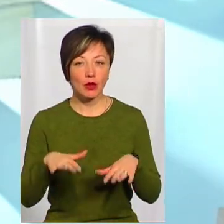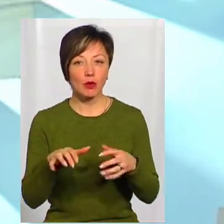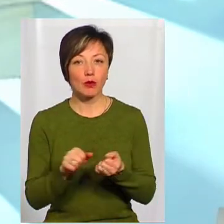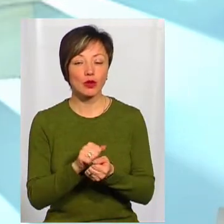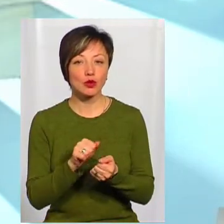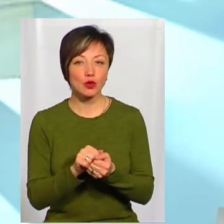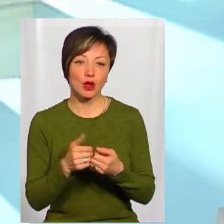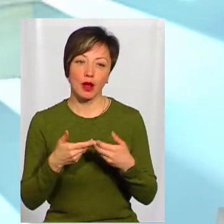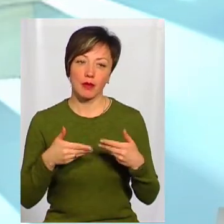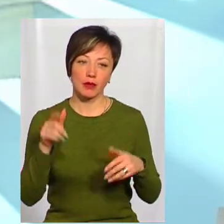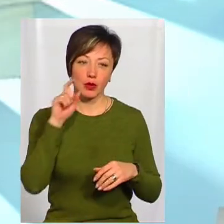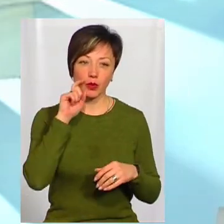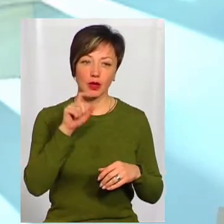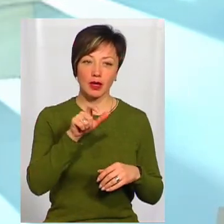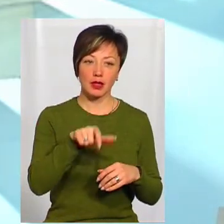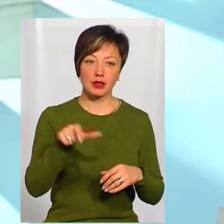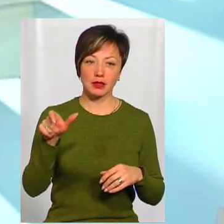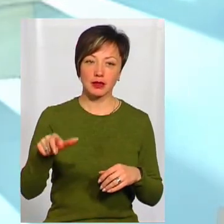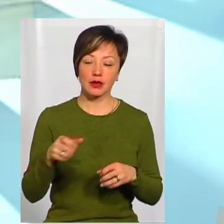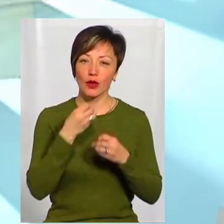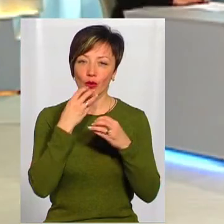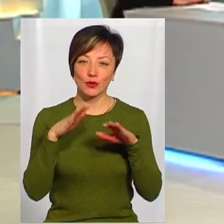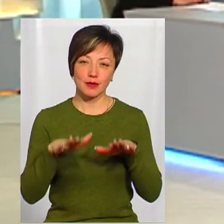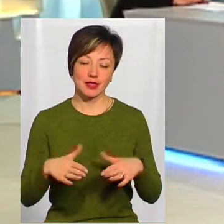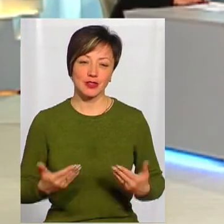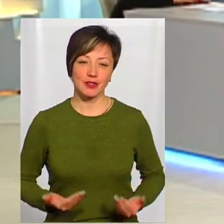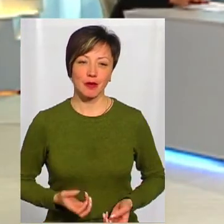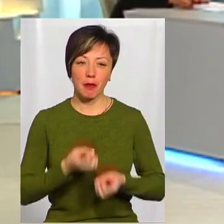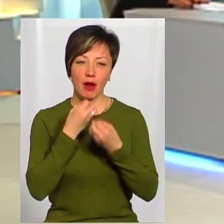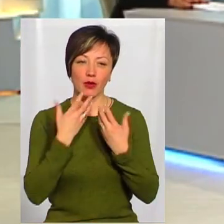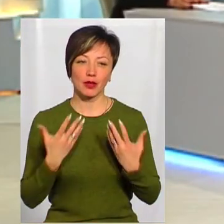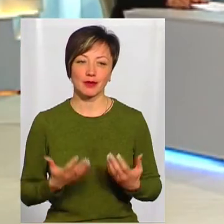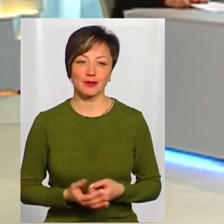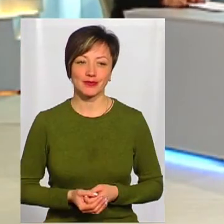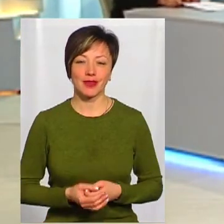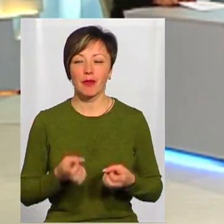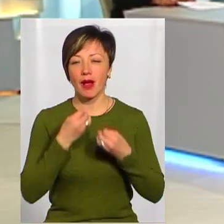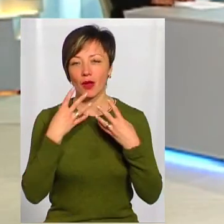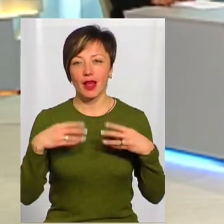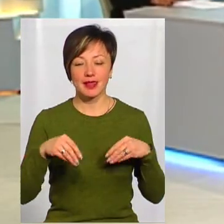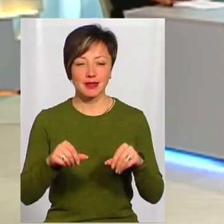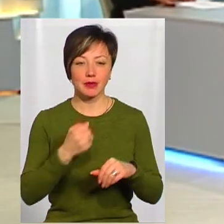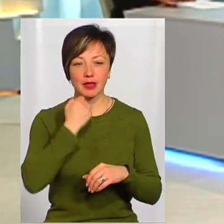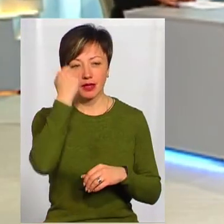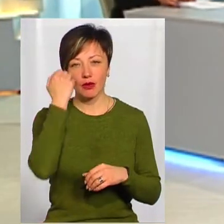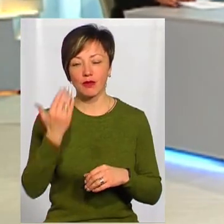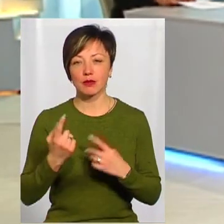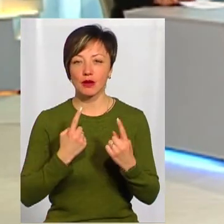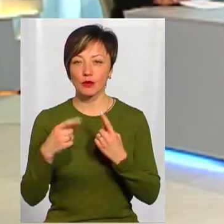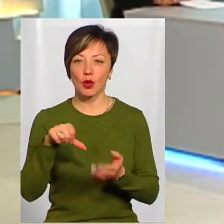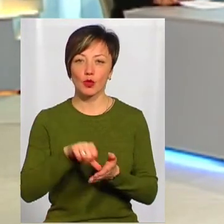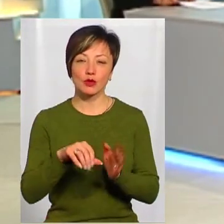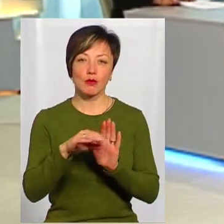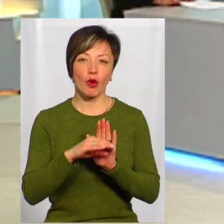підсушує, а ми, українці, на самому хорошому місці живемо, на благодатній зимі. Дякую вам за розмову, за